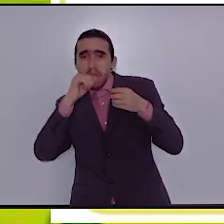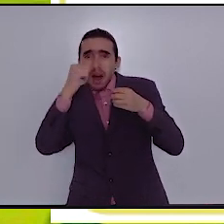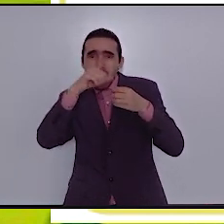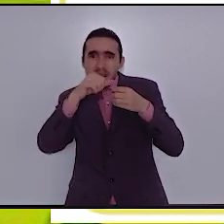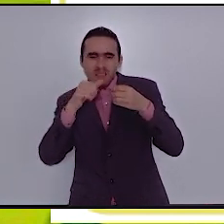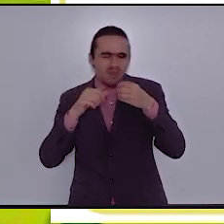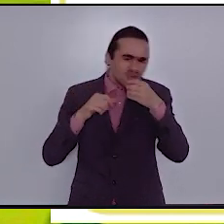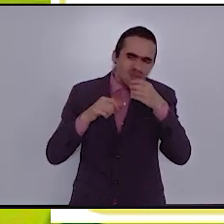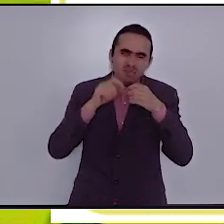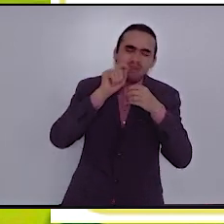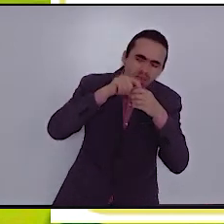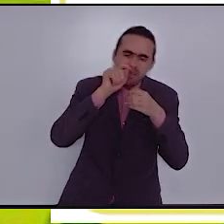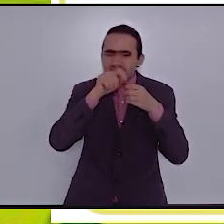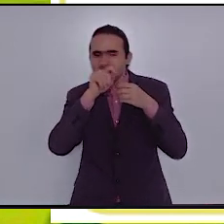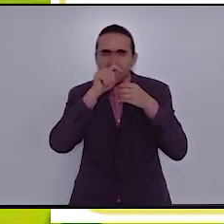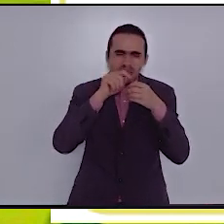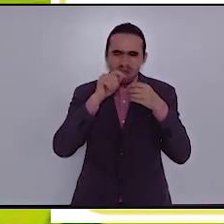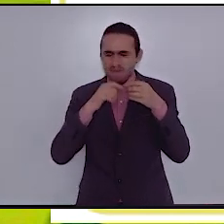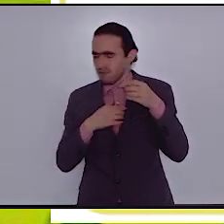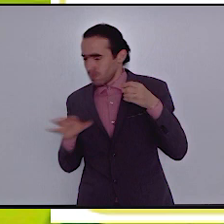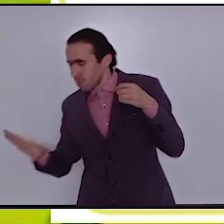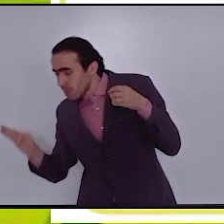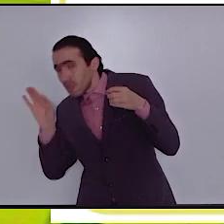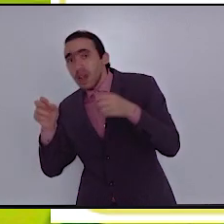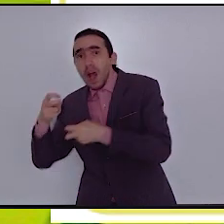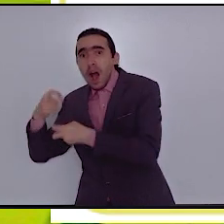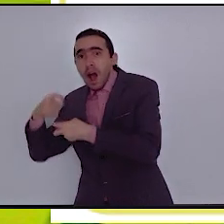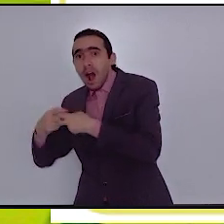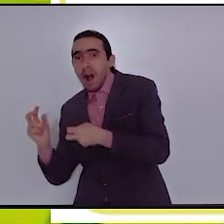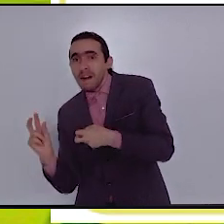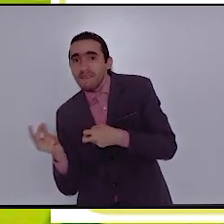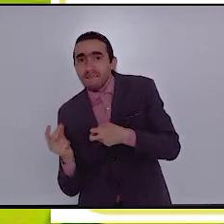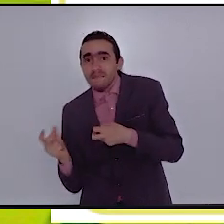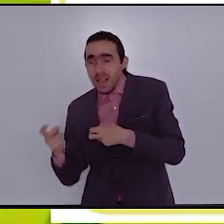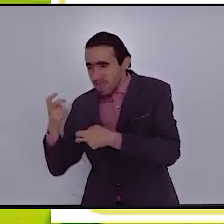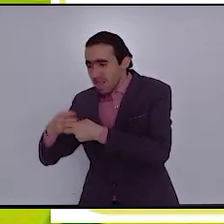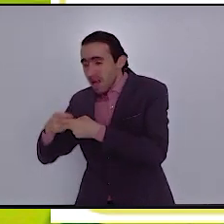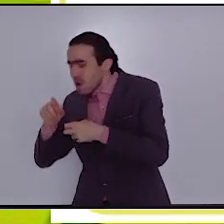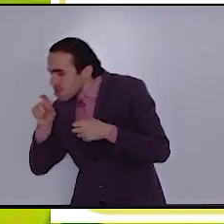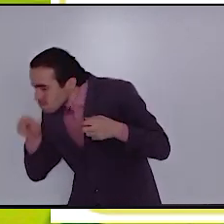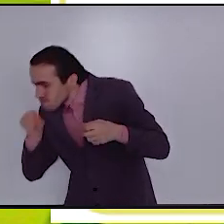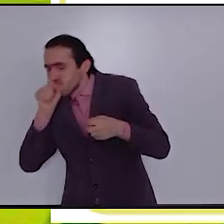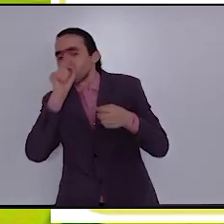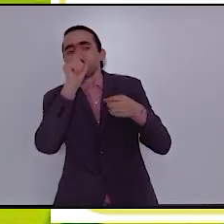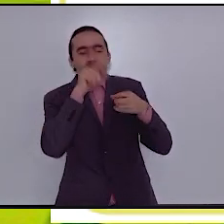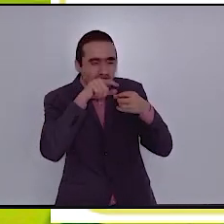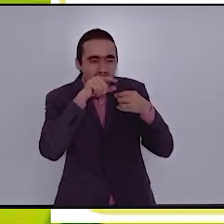ويرميها داخل الجرة لاحظ الغراب ارتفاع الماء